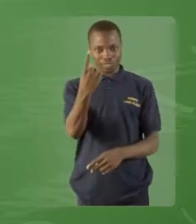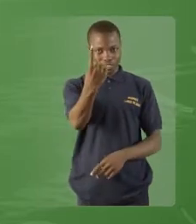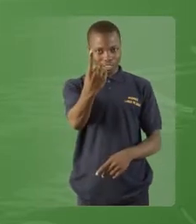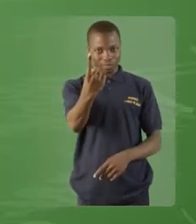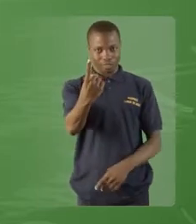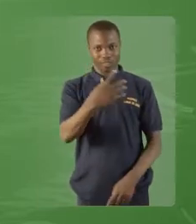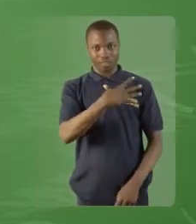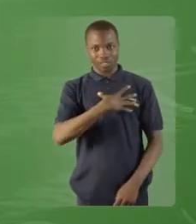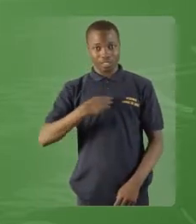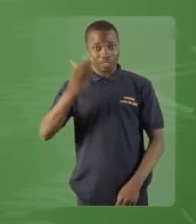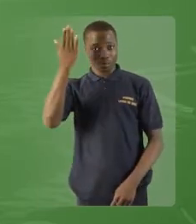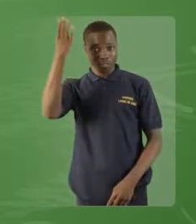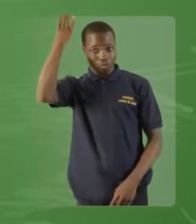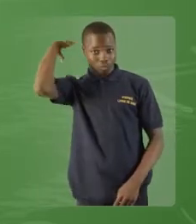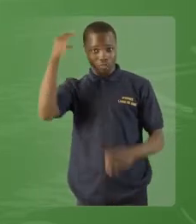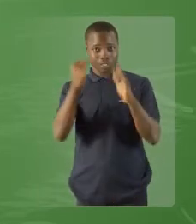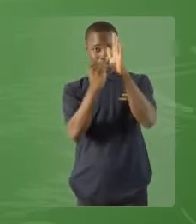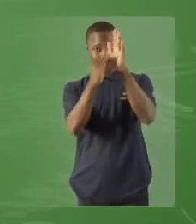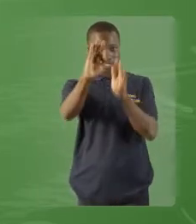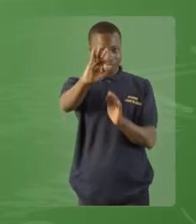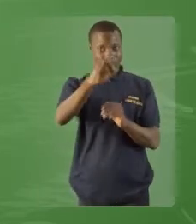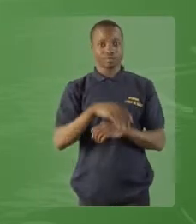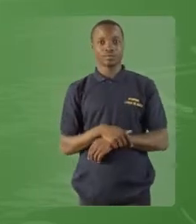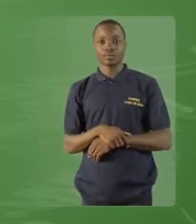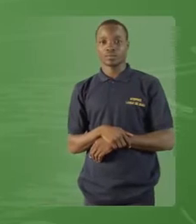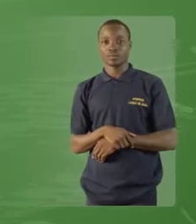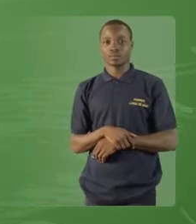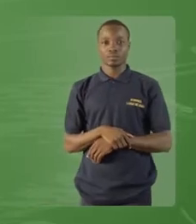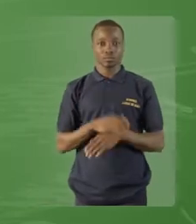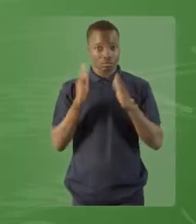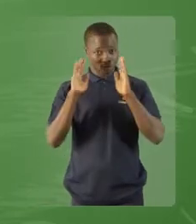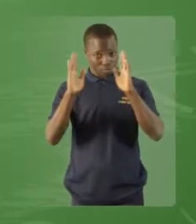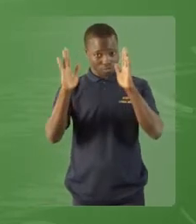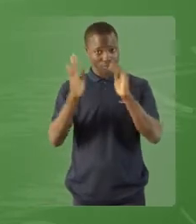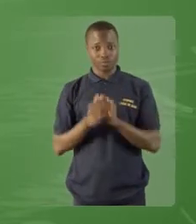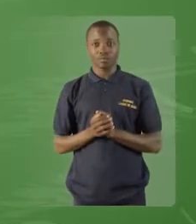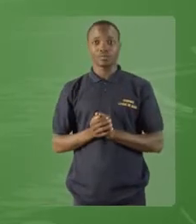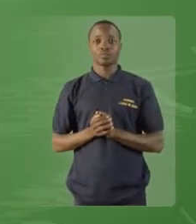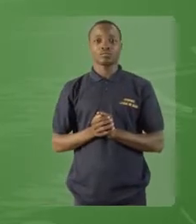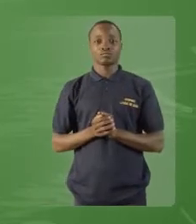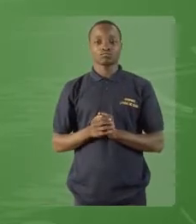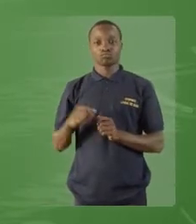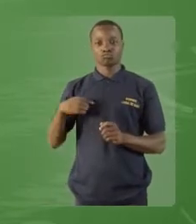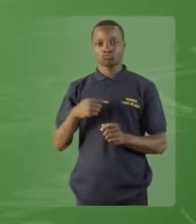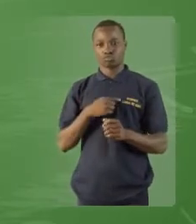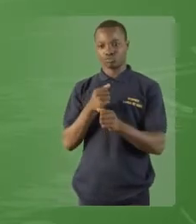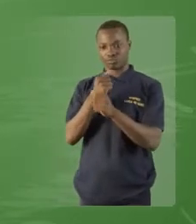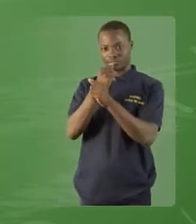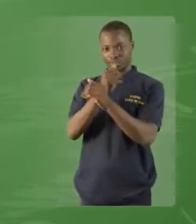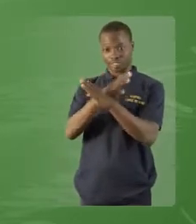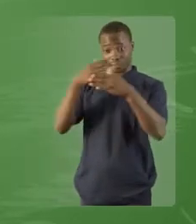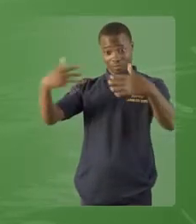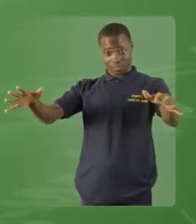exploitation du texte 2, dont le titre est « La proposition indépendante,